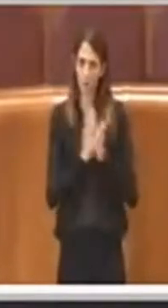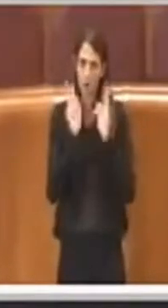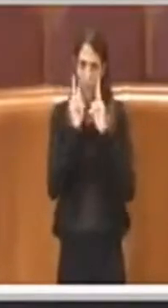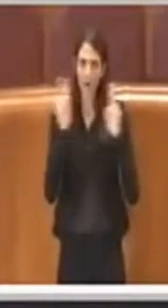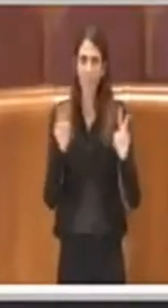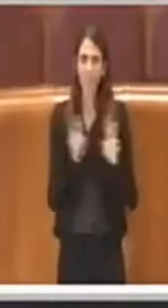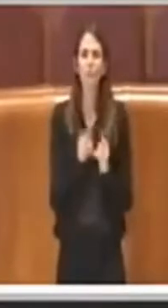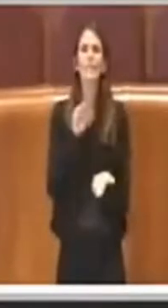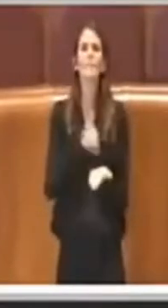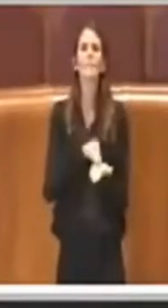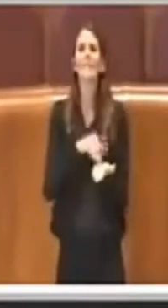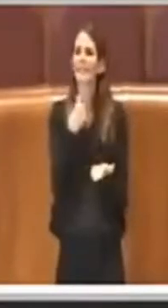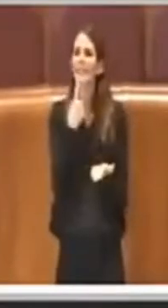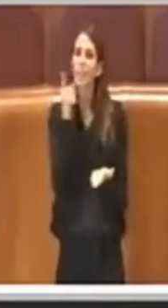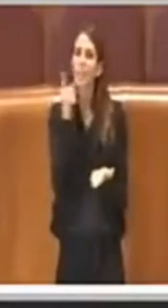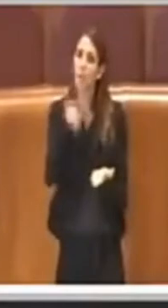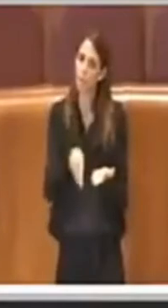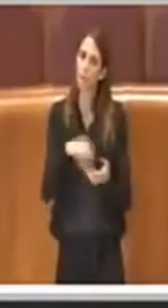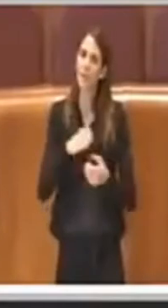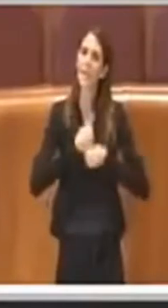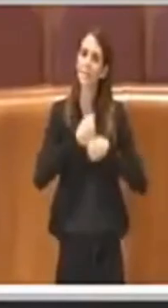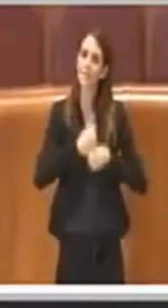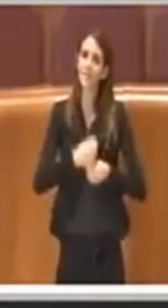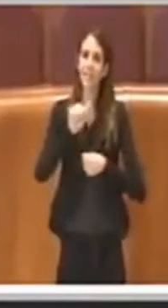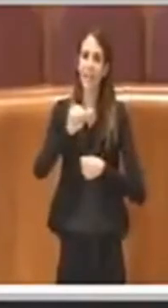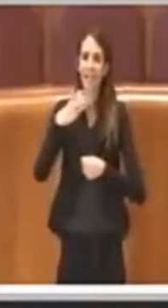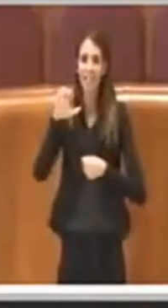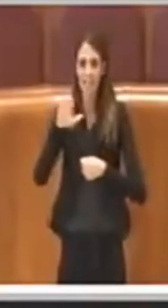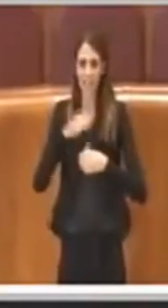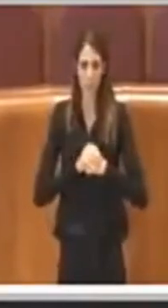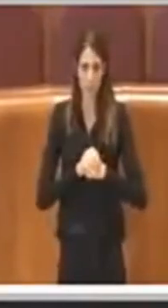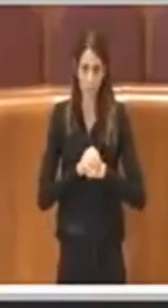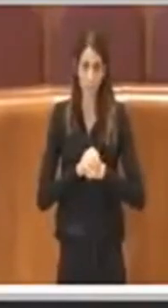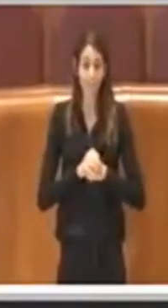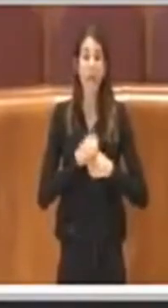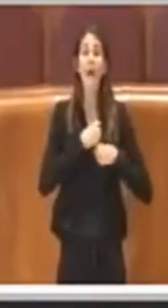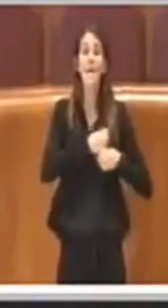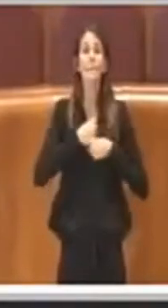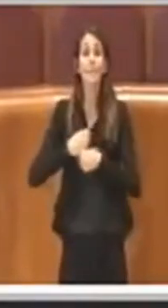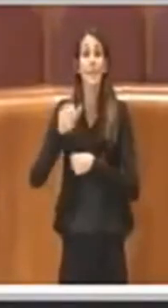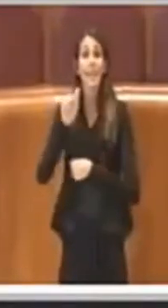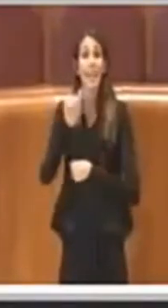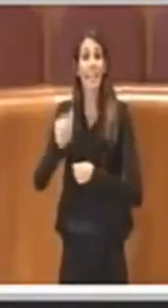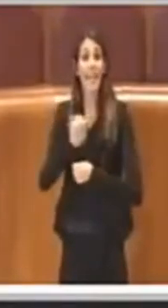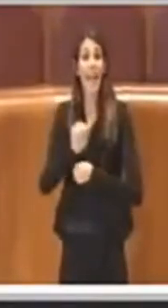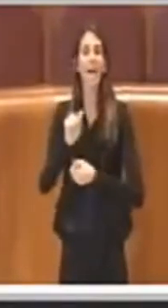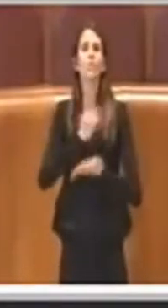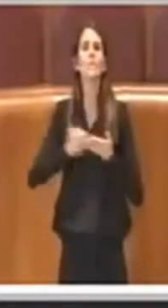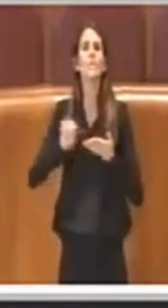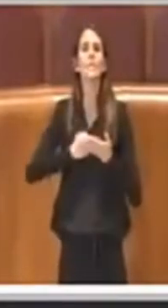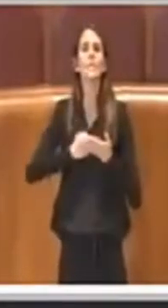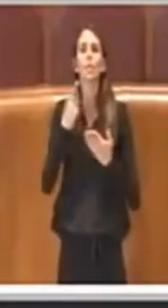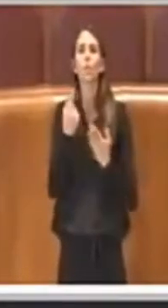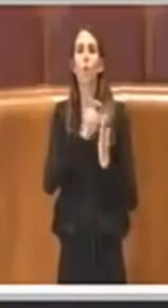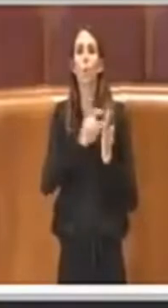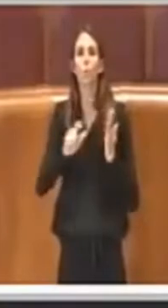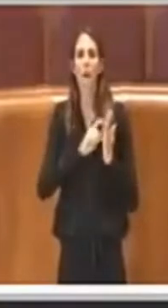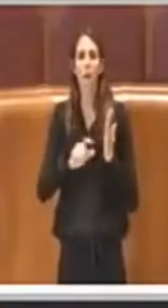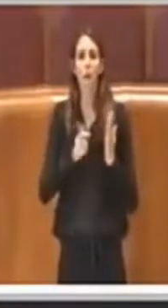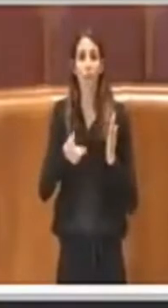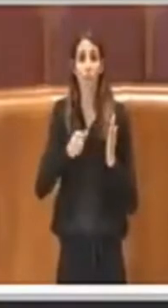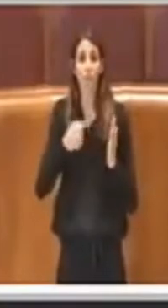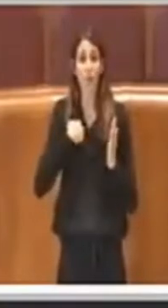presenti anche i rappresentanti dell'Acer che hanno scritto una nota, a me in qualità di Presidente, allora